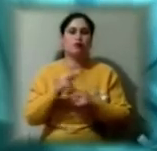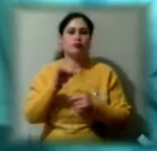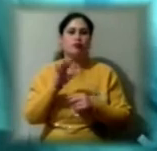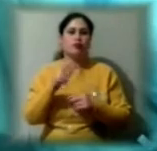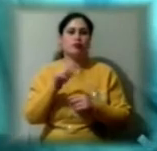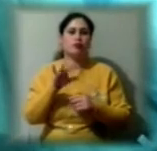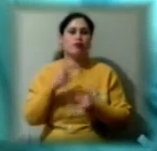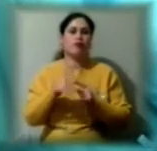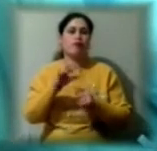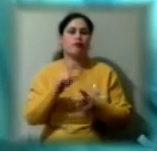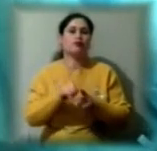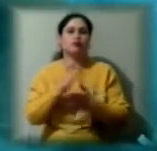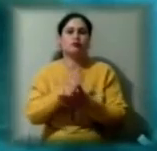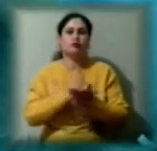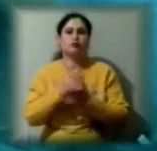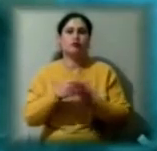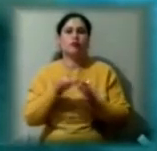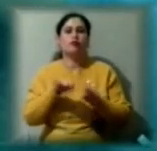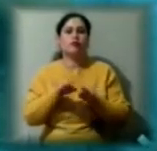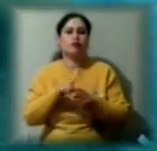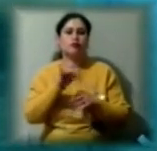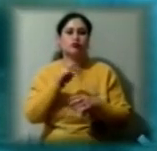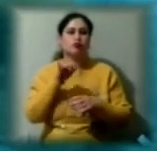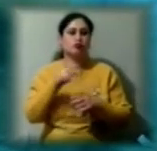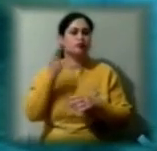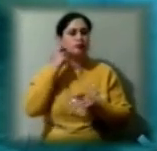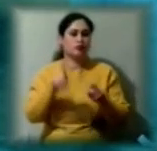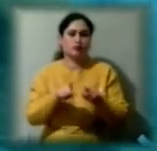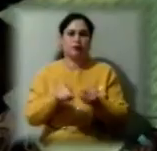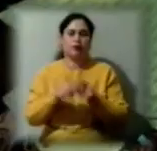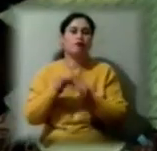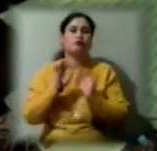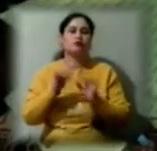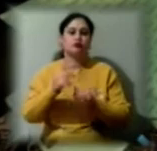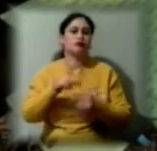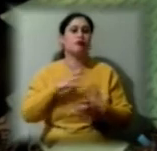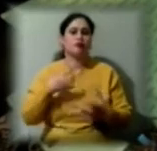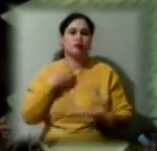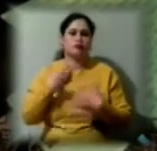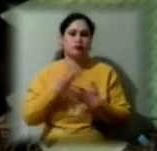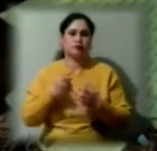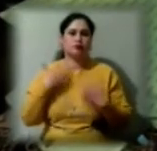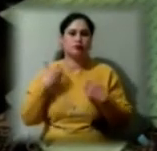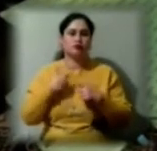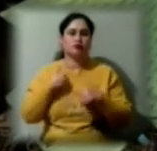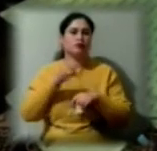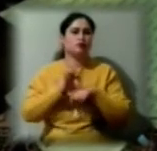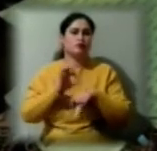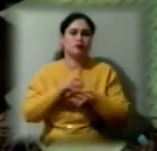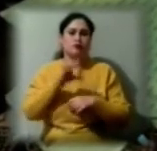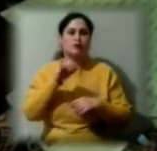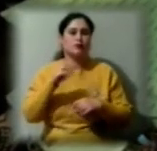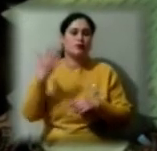ветеранка, ровесниця Віри Чмут. Жінка розказує, що її турбує. У мене страшно болить спина. У мене дуже